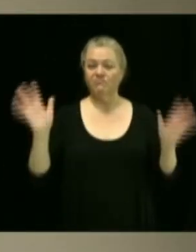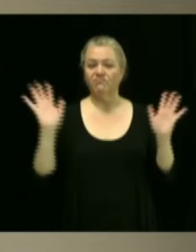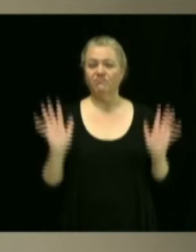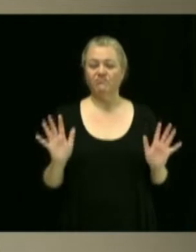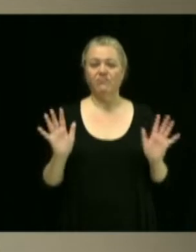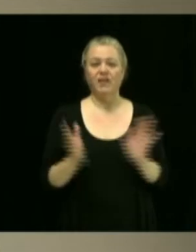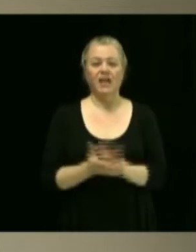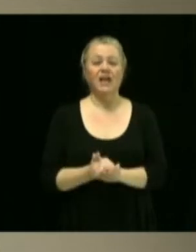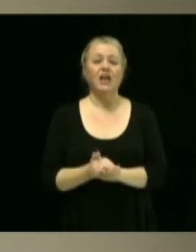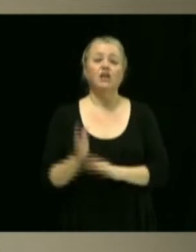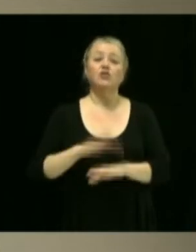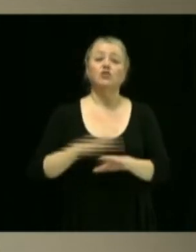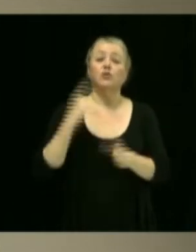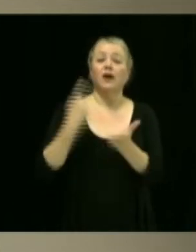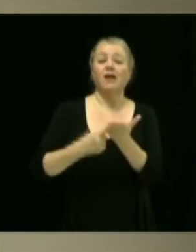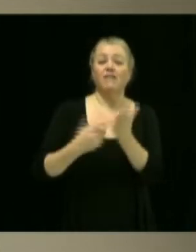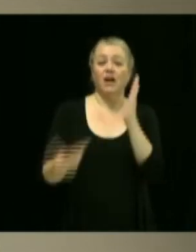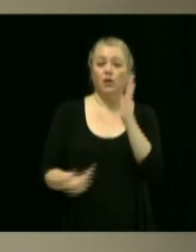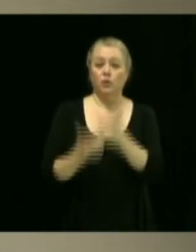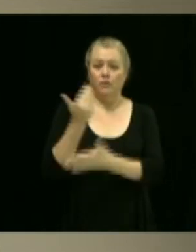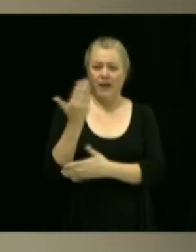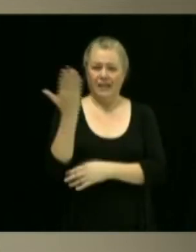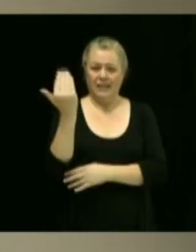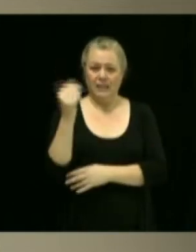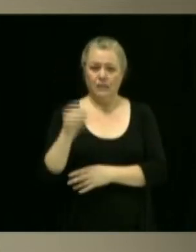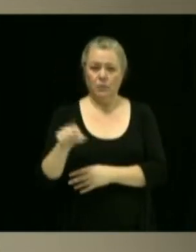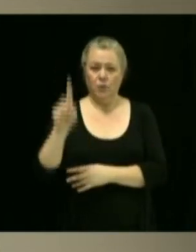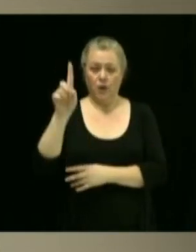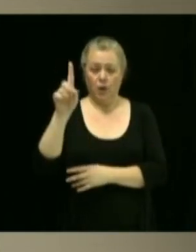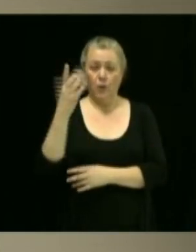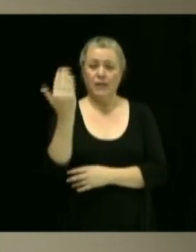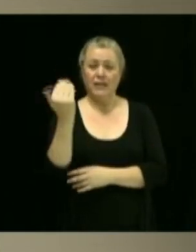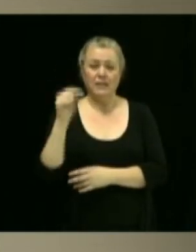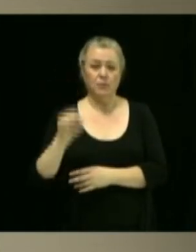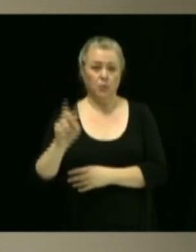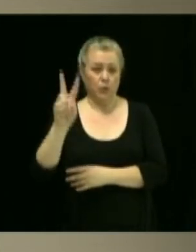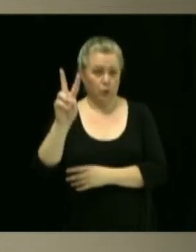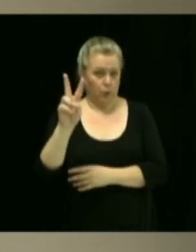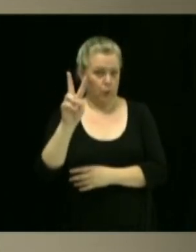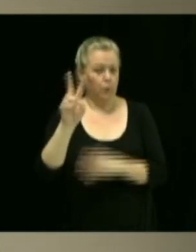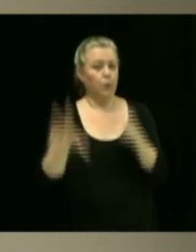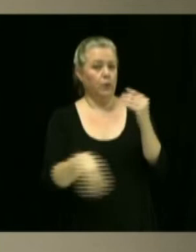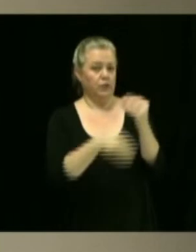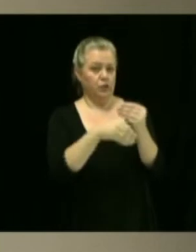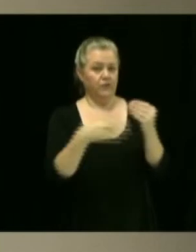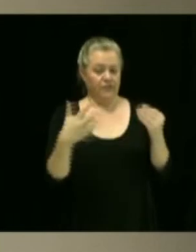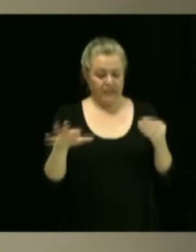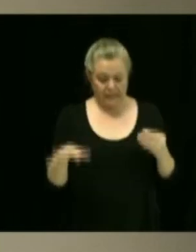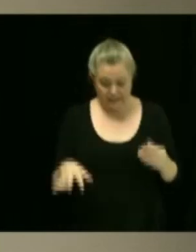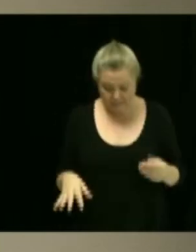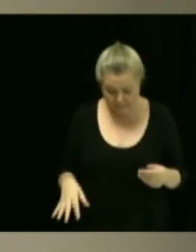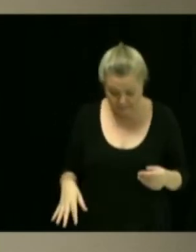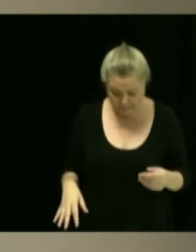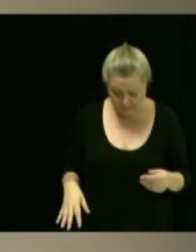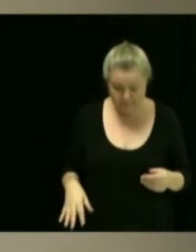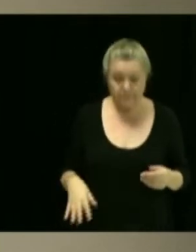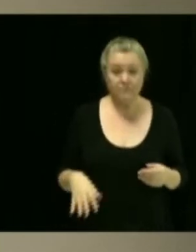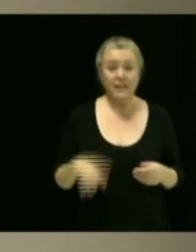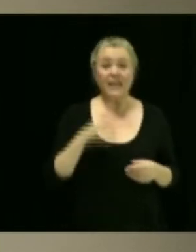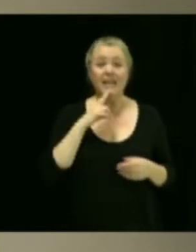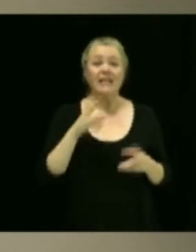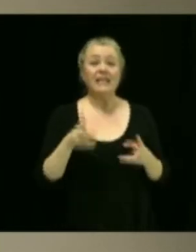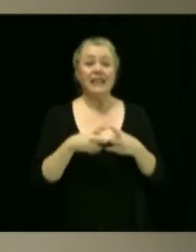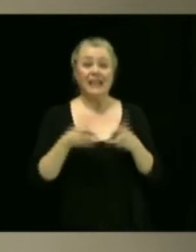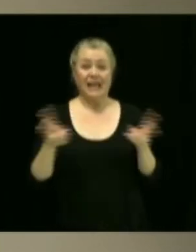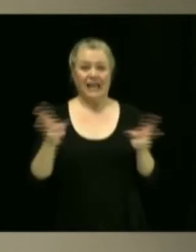dans les affaires nouvelles 15.1 et 15.2, qui sont deux ajouts, deux ajouts d'importance capitale pour la